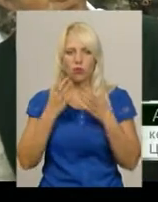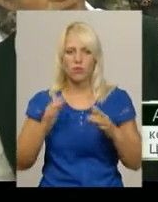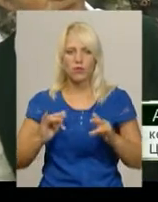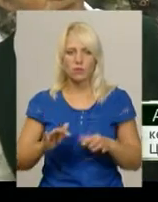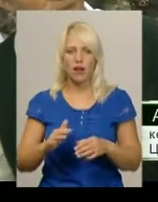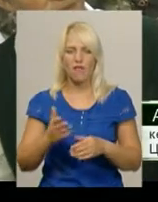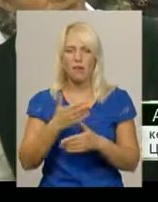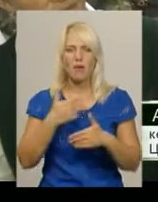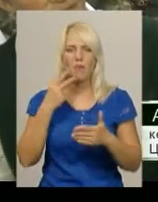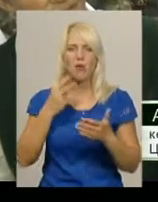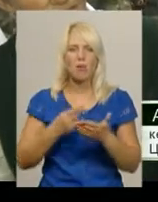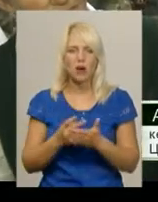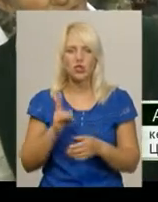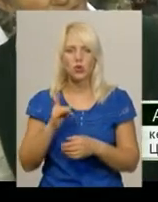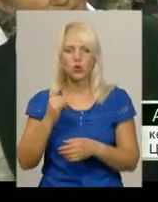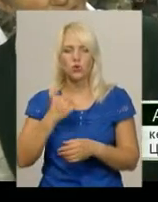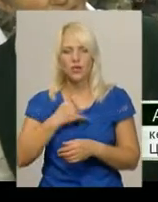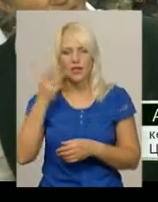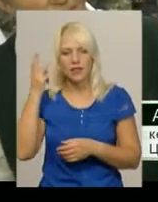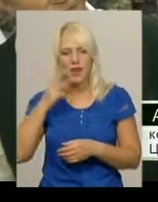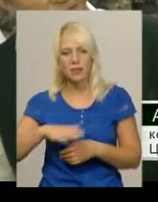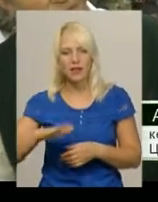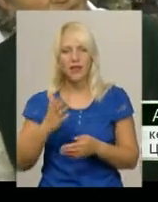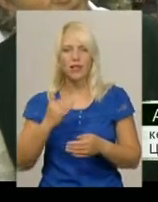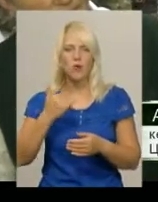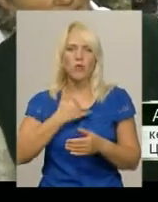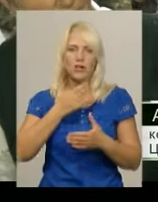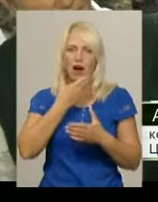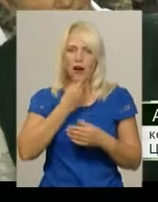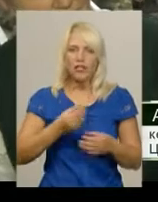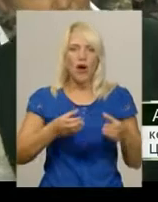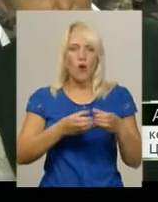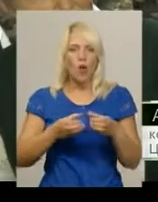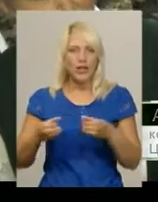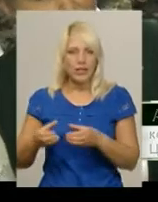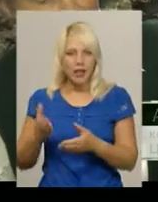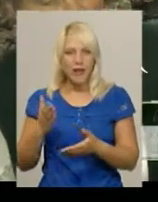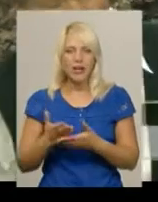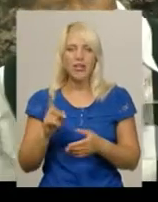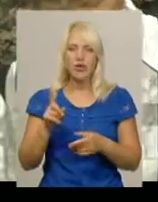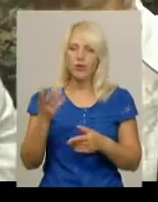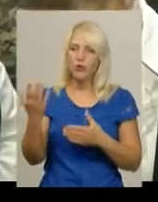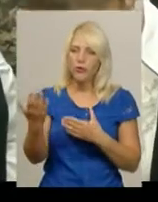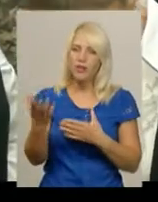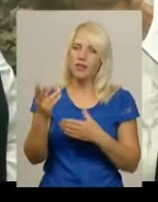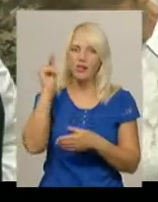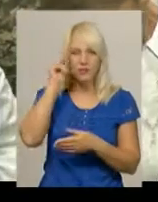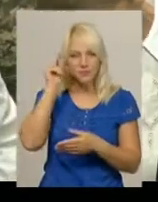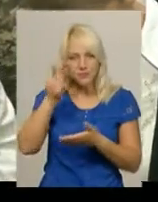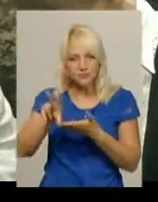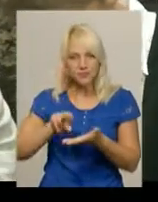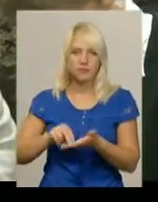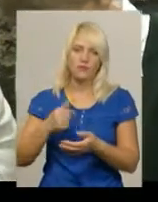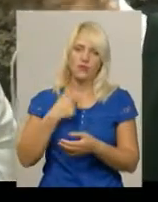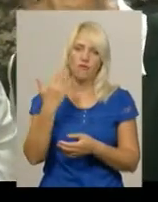побачимо, хто в нас на Хмельниччині, які в нас гарні колективи є. Ми щось в них запозичимо. Вони на нас подивляться, ми